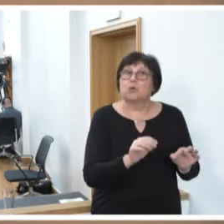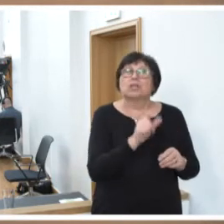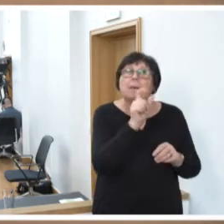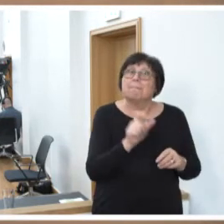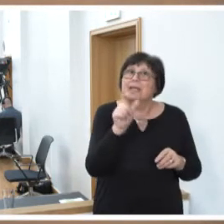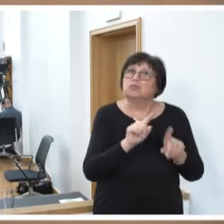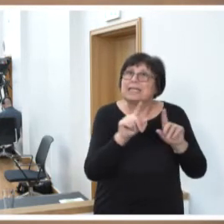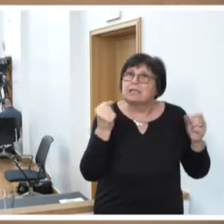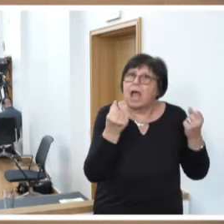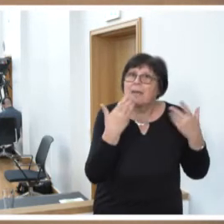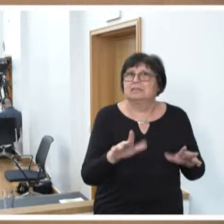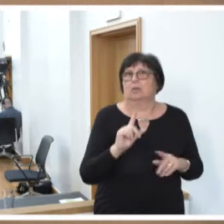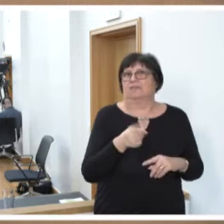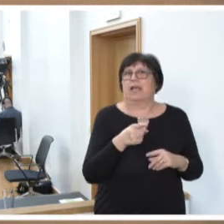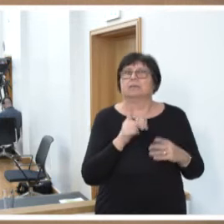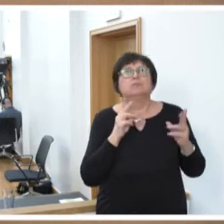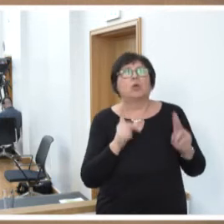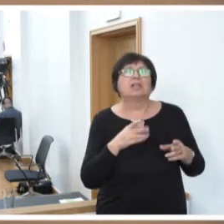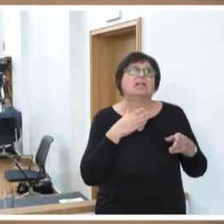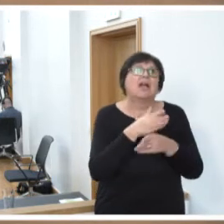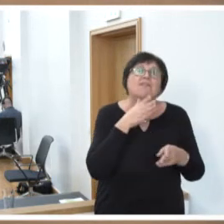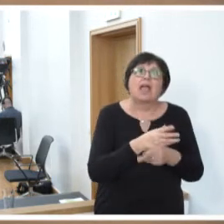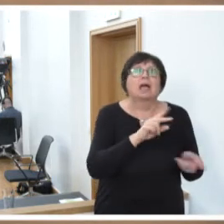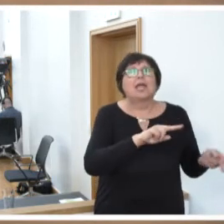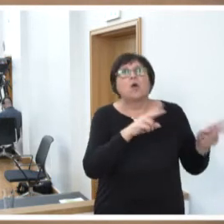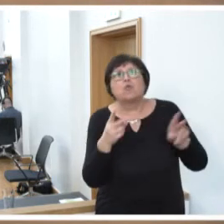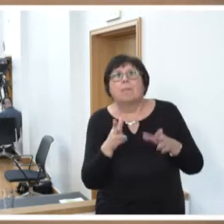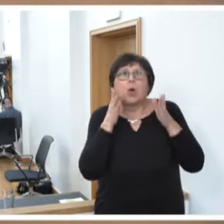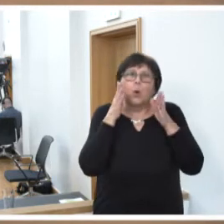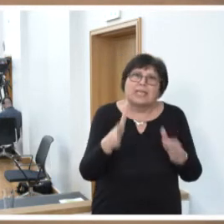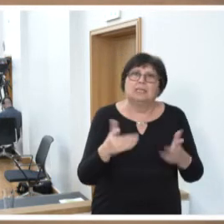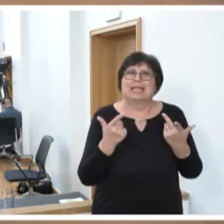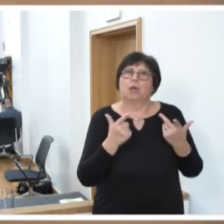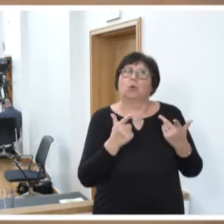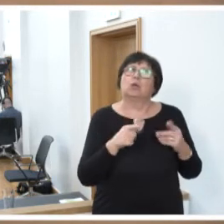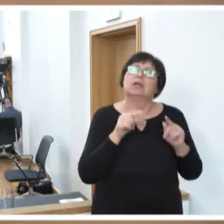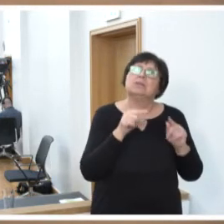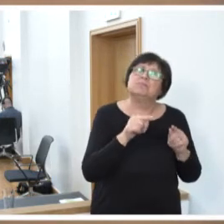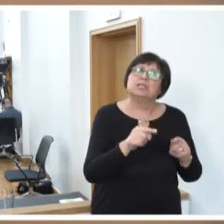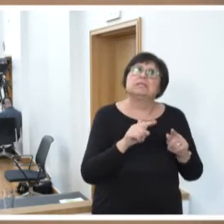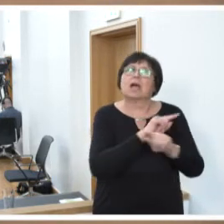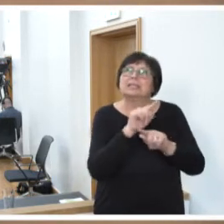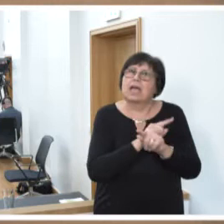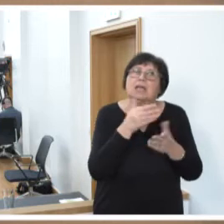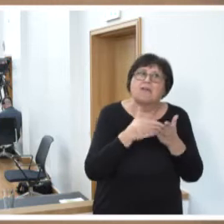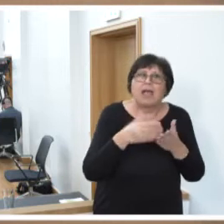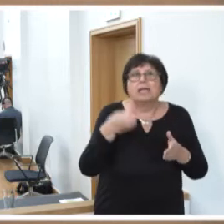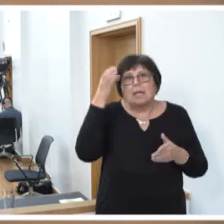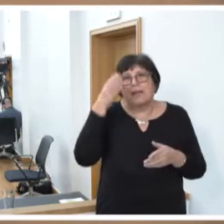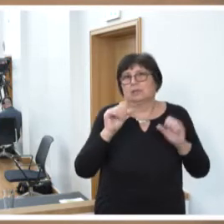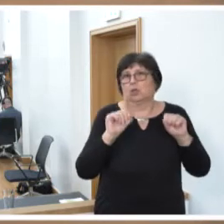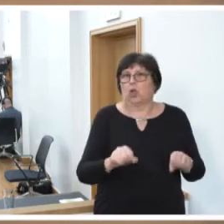Arbeitslosigkeit fallen, sondern sich während einer Umorientierungsphase und einer Transformationsphase weiterbilden können, um den